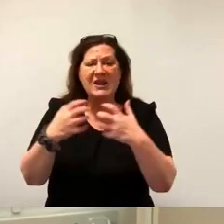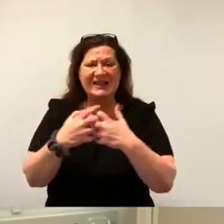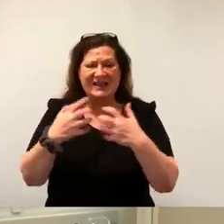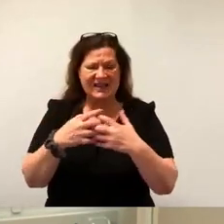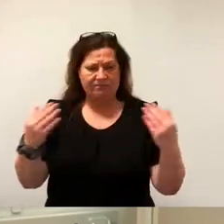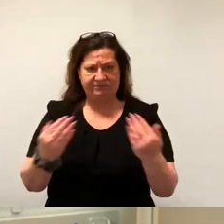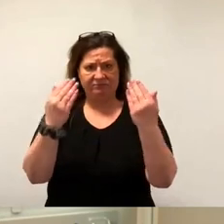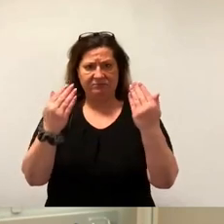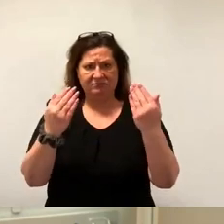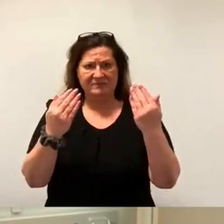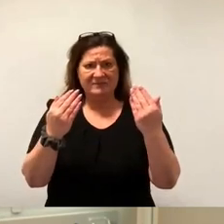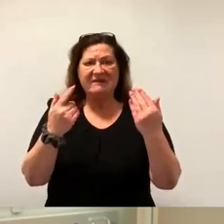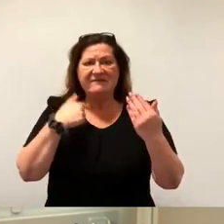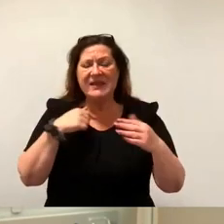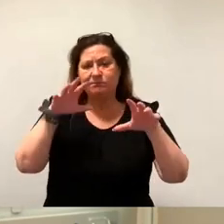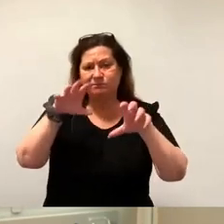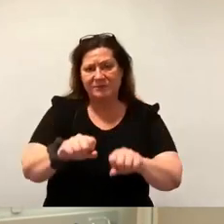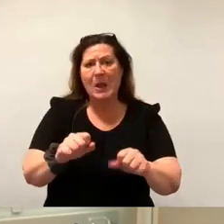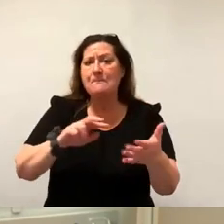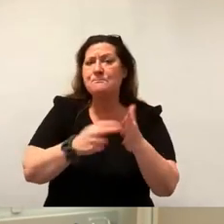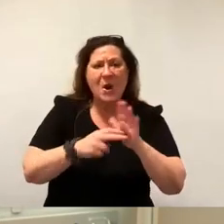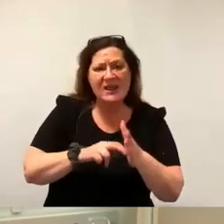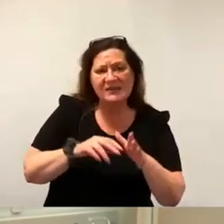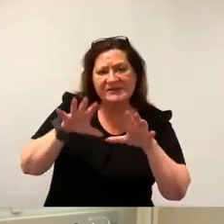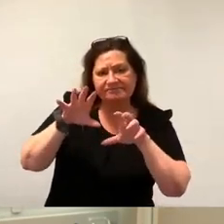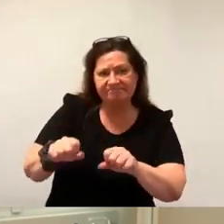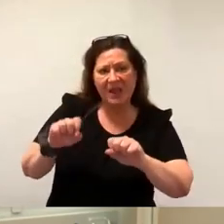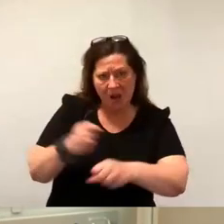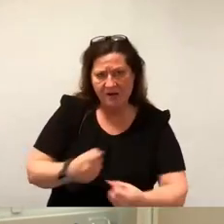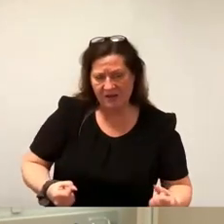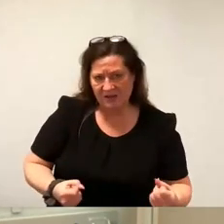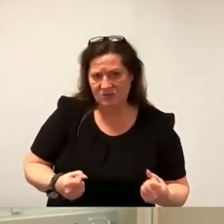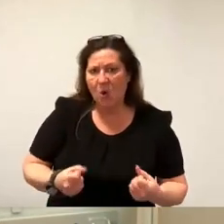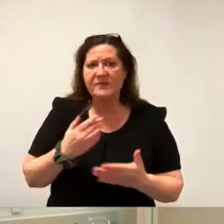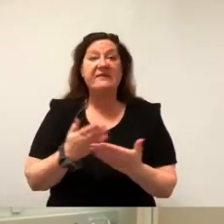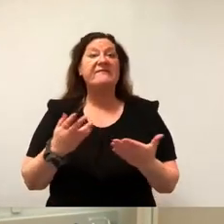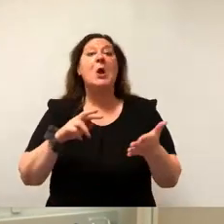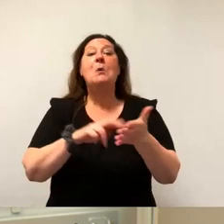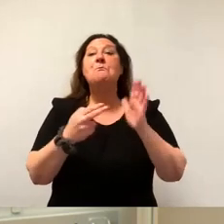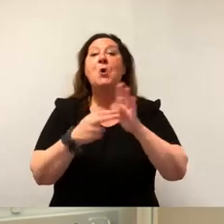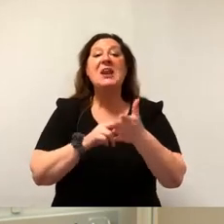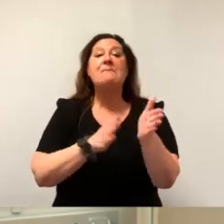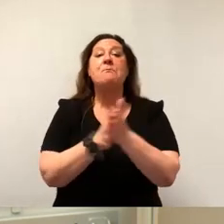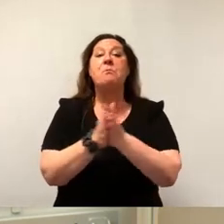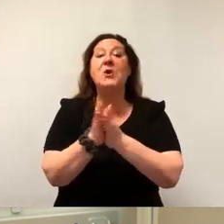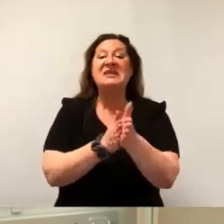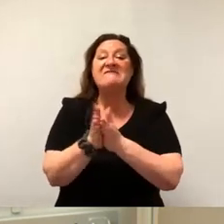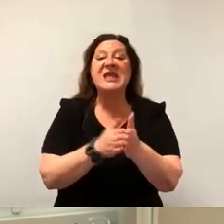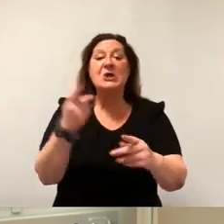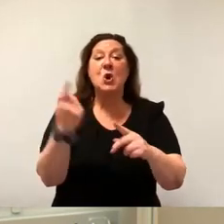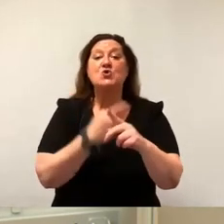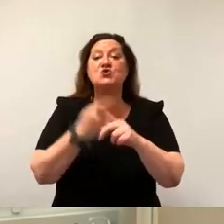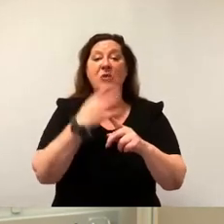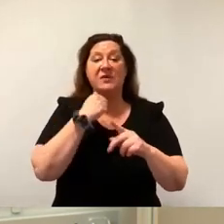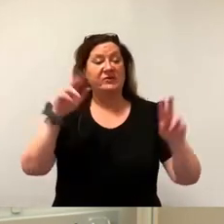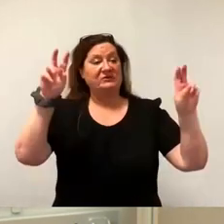verbieten, einen politischen Zugriff. Und wenn dann mit Floskeln, Peter, wie politisch motivierte Sonderwünsche, was ist das? Was ist bitte ein